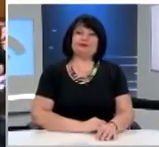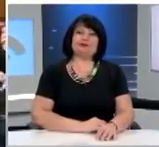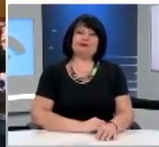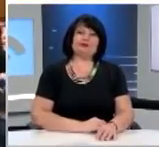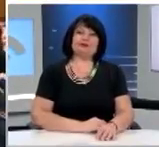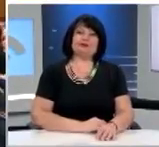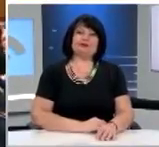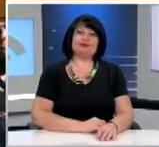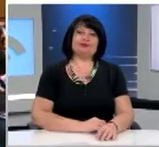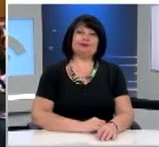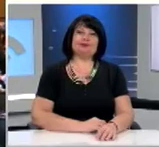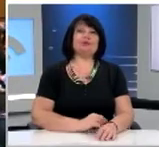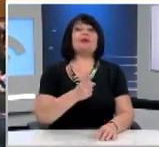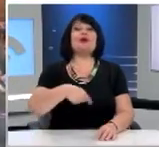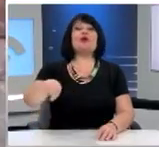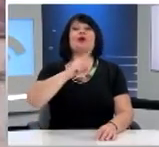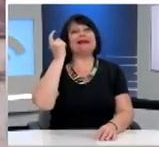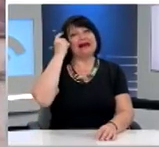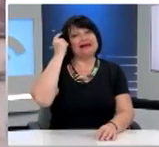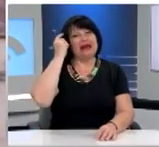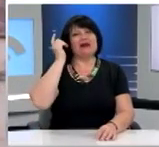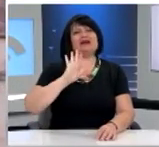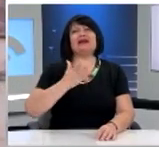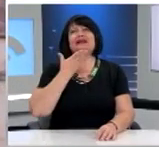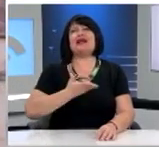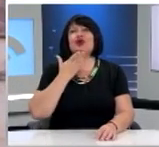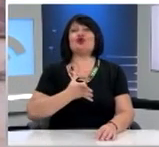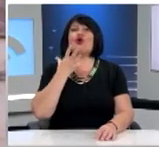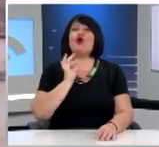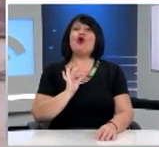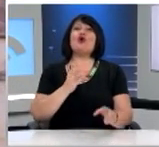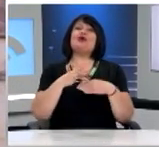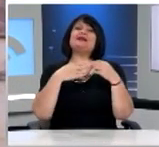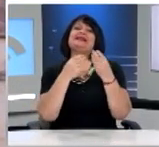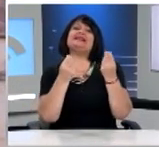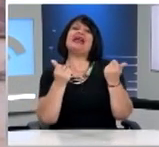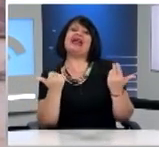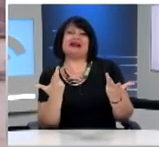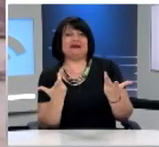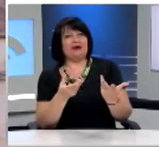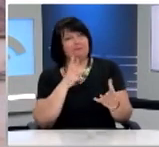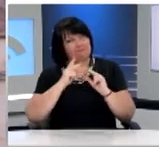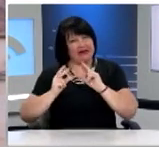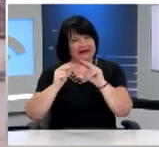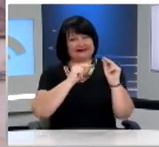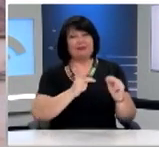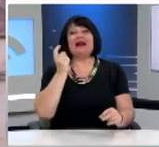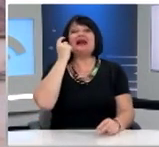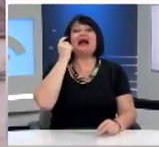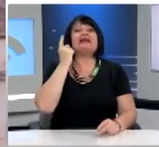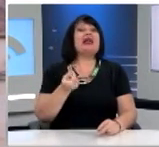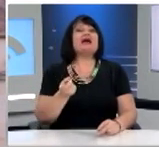Και να καταλάβετε Και κλείνω εδώ γιατί μιλήσατε και για την τέχνη Να καταλάβετε Ότι η